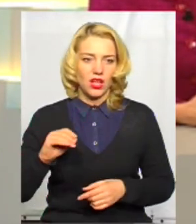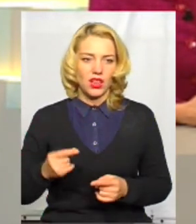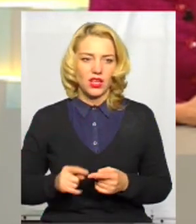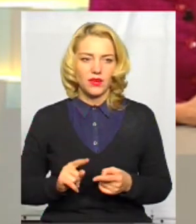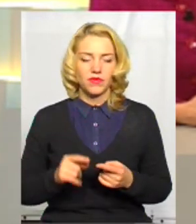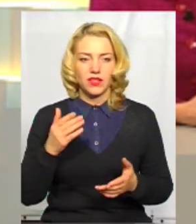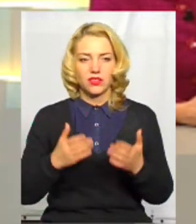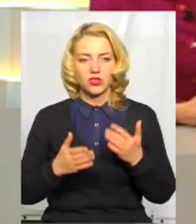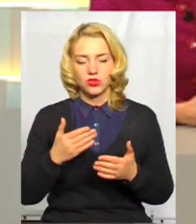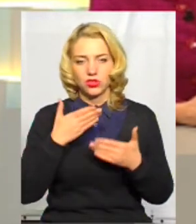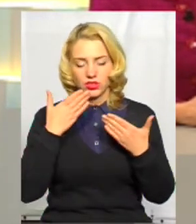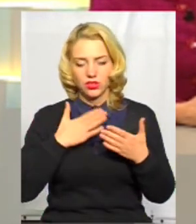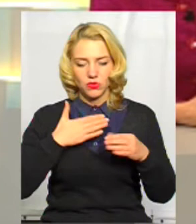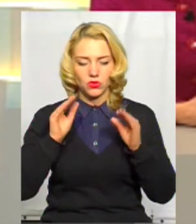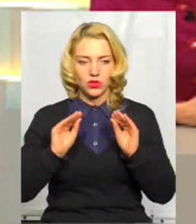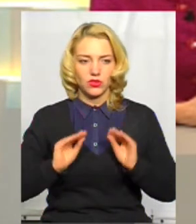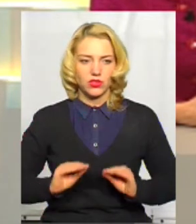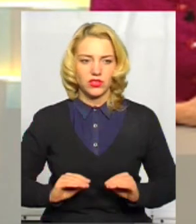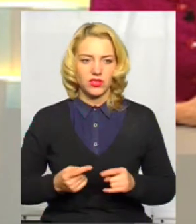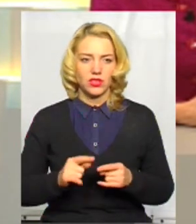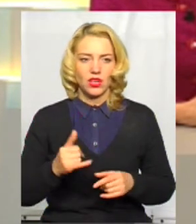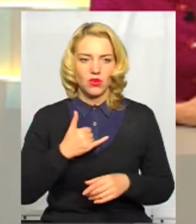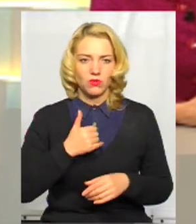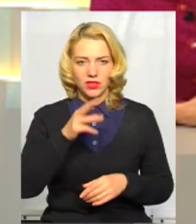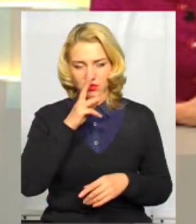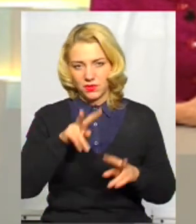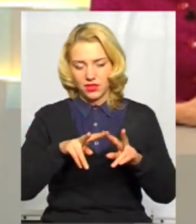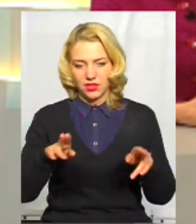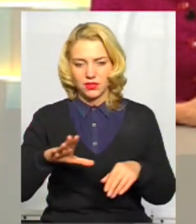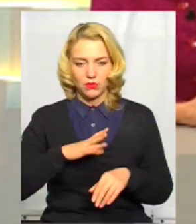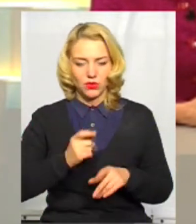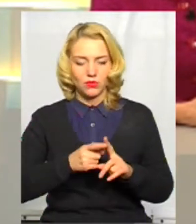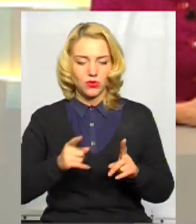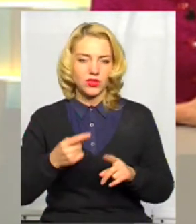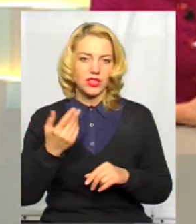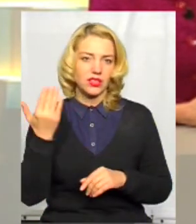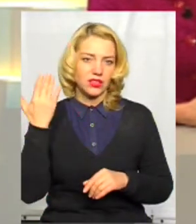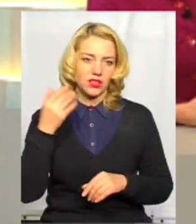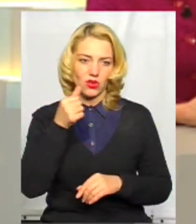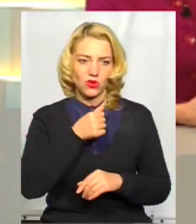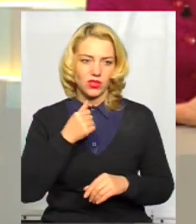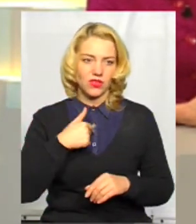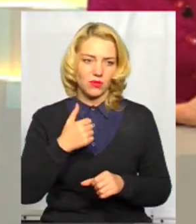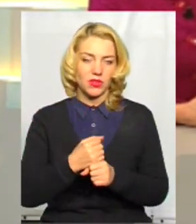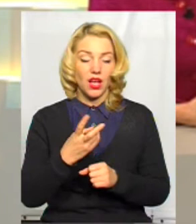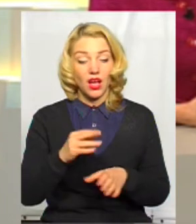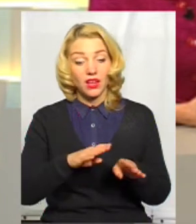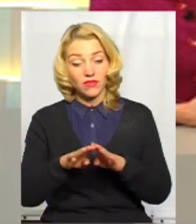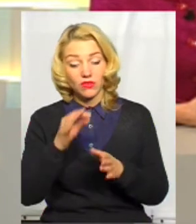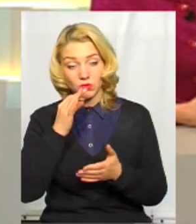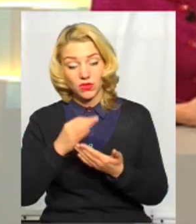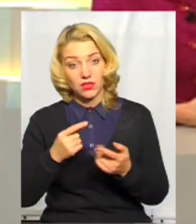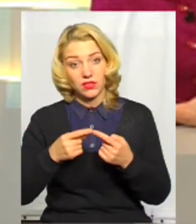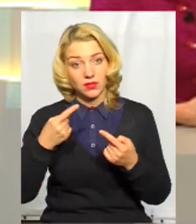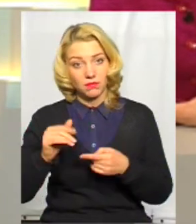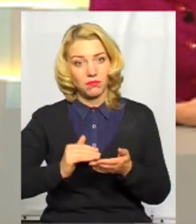якщо ви прочитаєте мою декларацію, плюс-мінус така сама заробітна плата в мене була і протягом тих років, які я працював. Але рівень відповідальності? Я